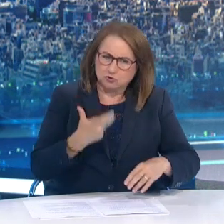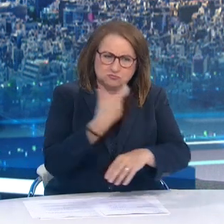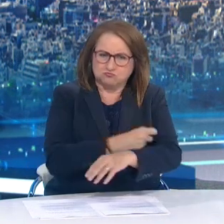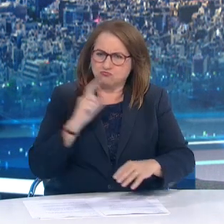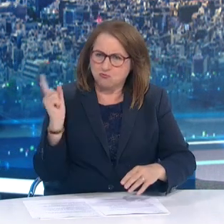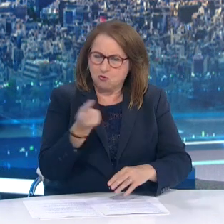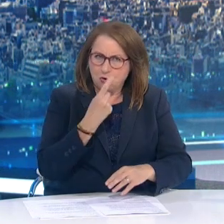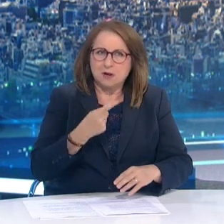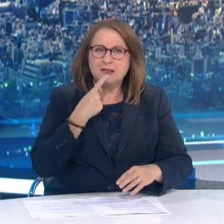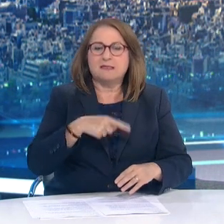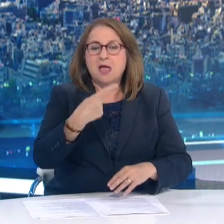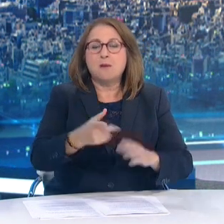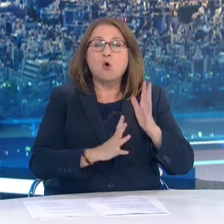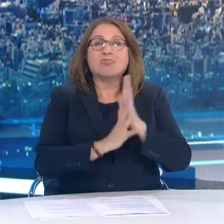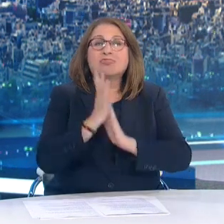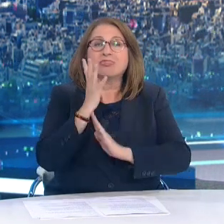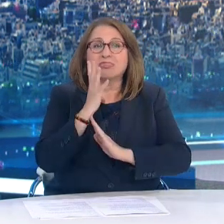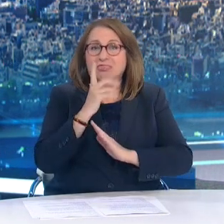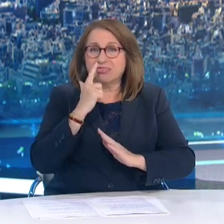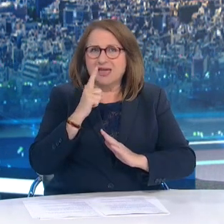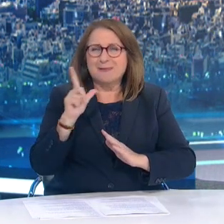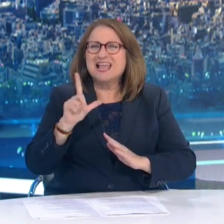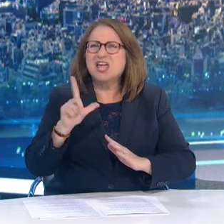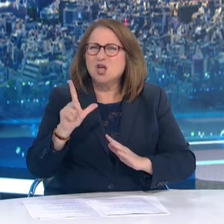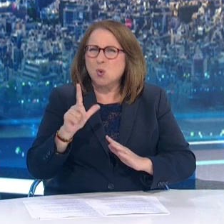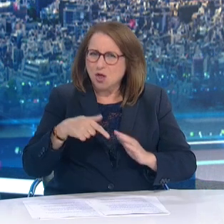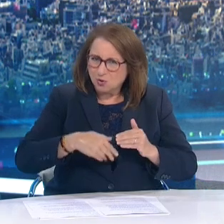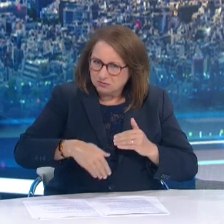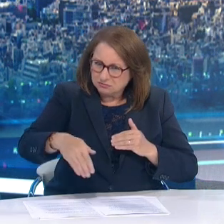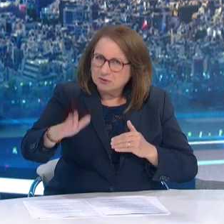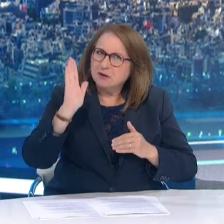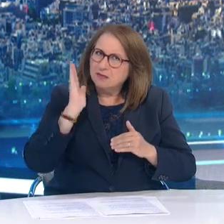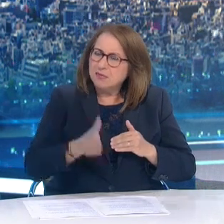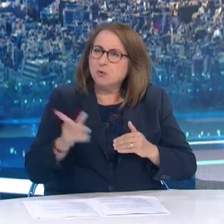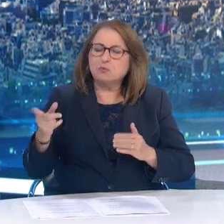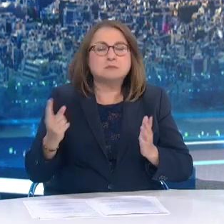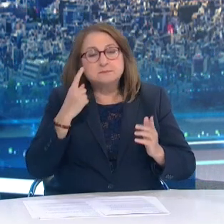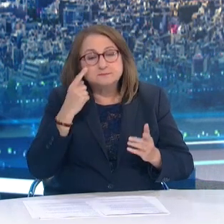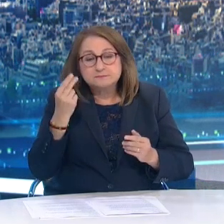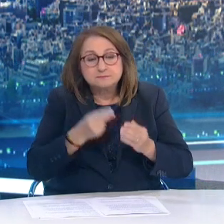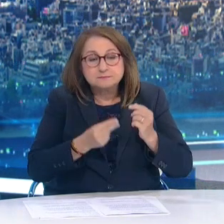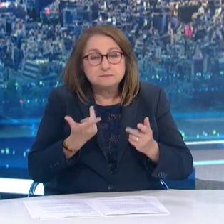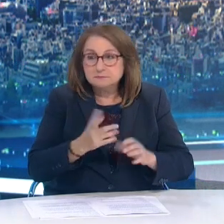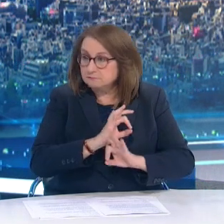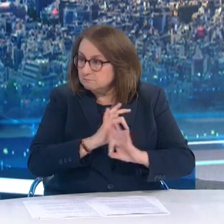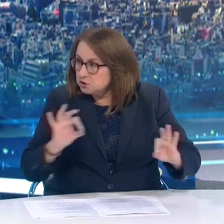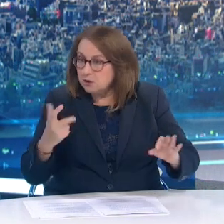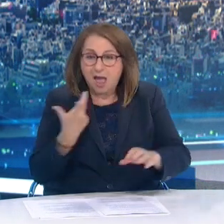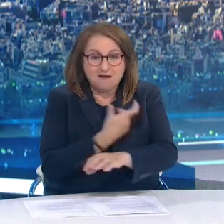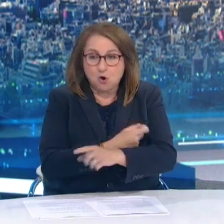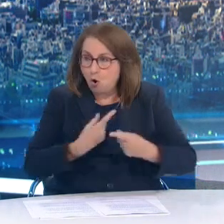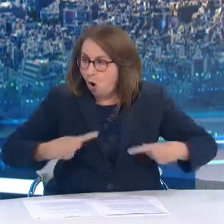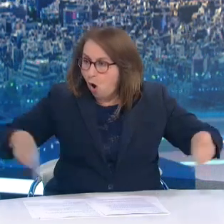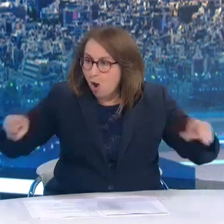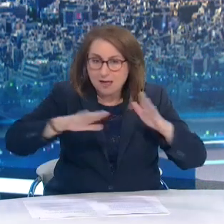από τις 15 εβδόμου που θα ανοίξουν οι κλειστοί χώροι συνάθυνσης να μπορούν να επιλέξουν αν θα αυξήσουν τη χωρητικότητά τους για να καταστούν